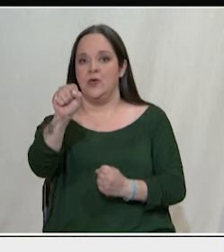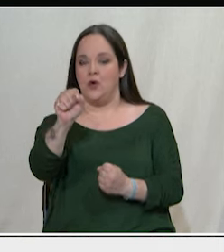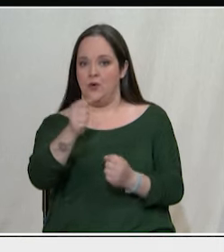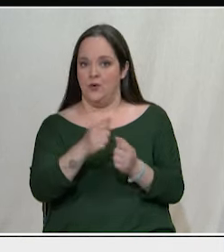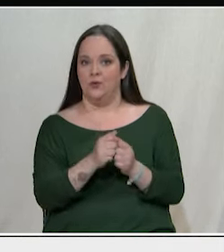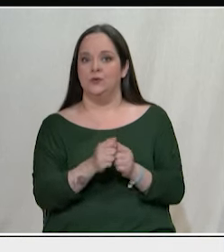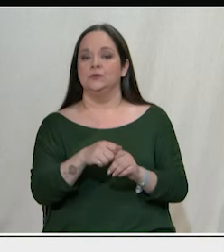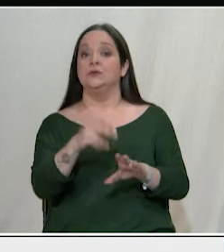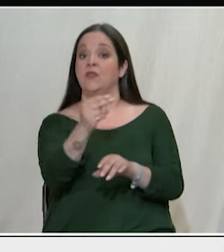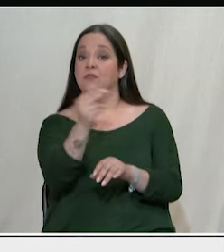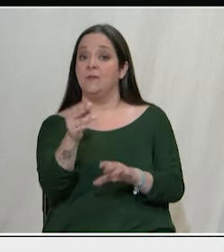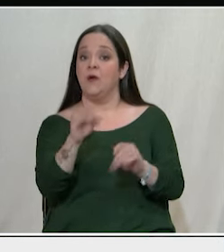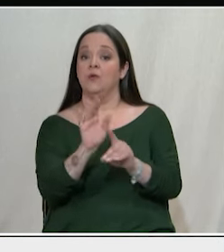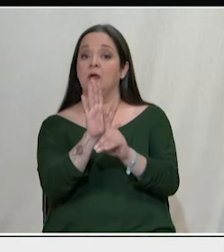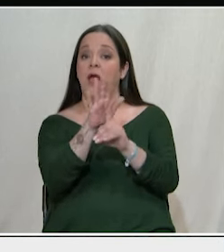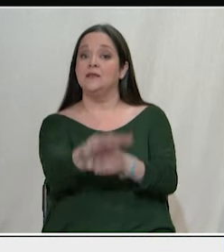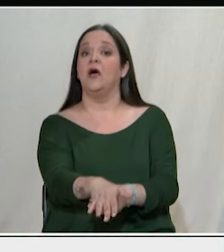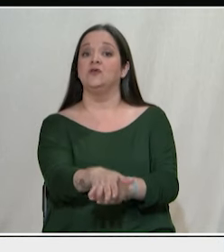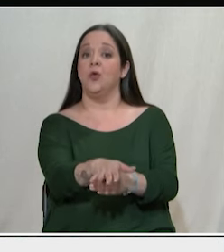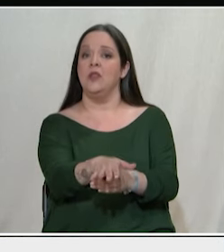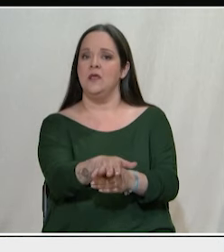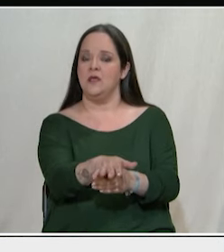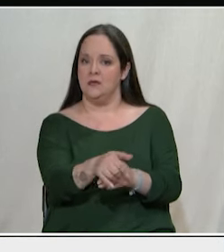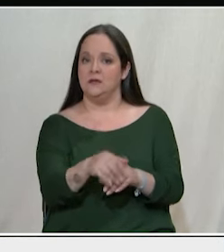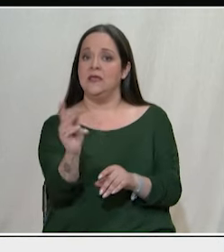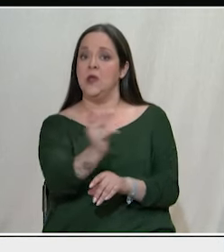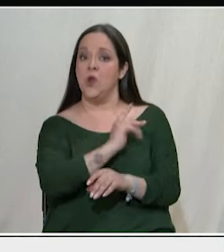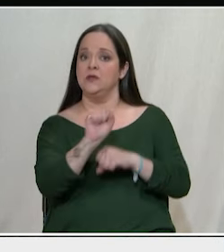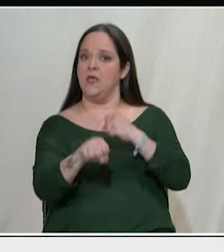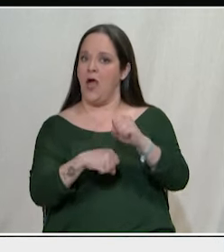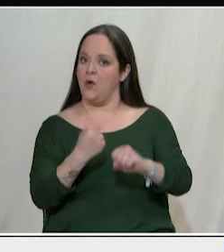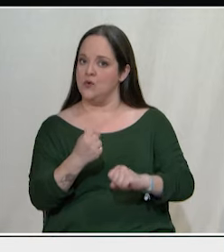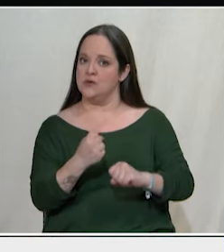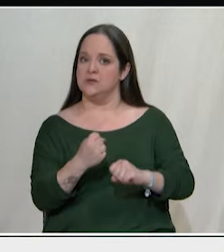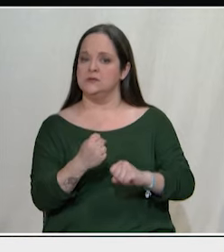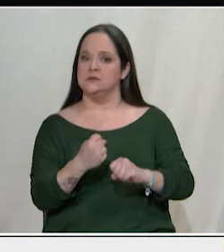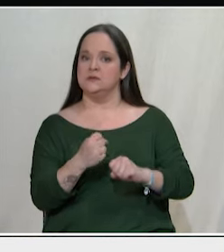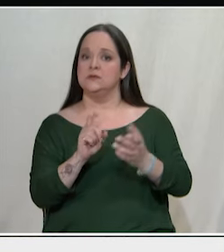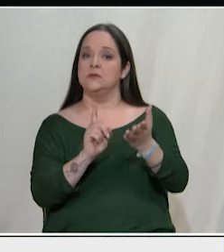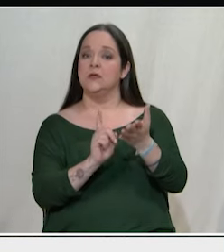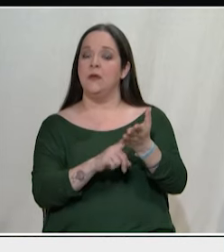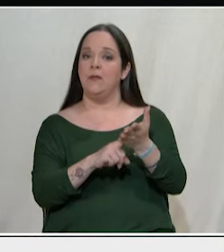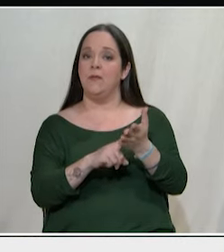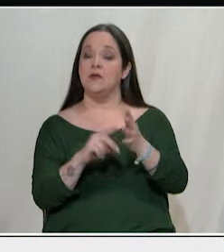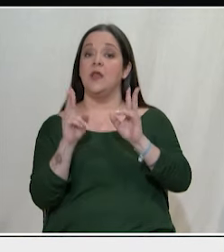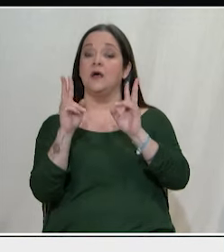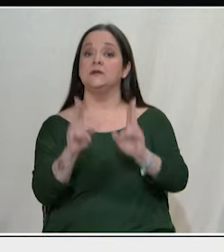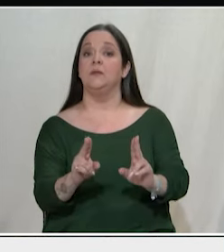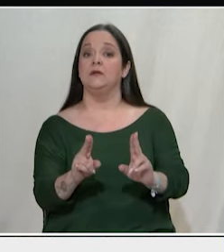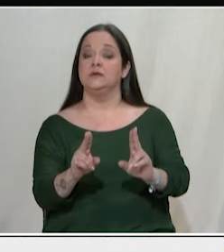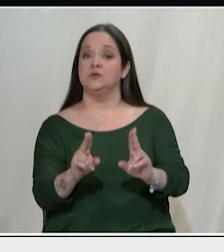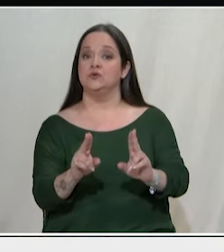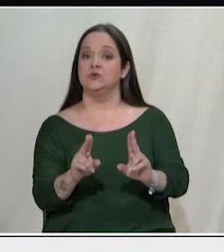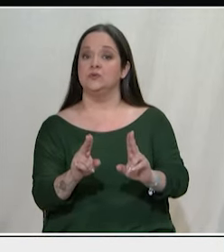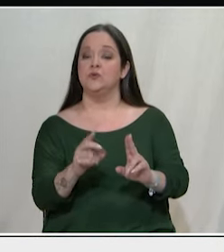Βάζει το ζήτημα της καταστολής ότι οι κοινωνικοί αγώνες πρέπει να σταματήσουμε την αντιμετώπιση τους με